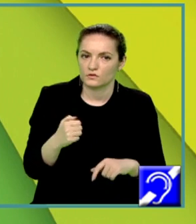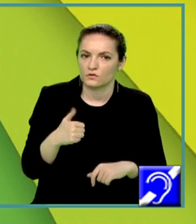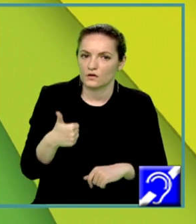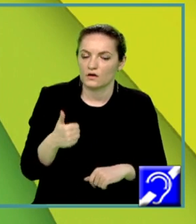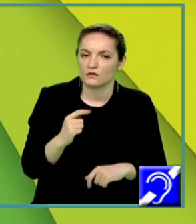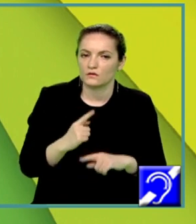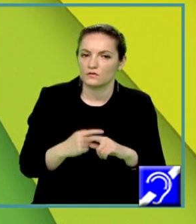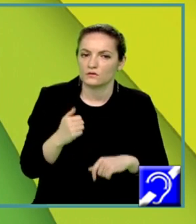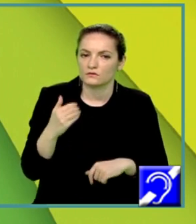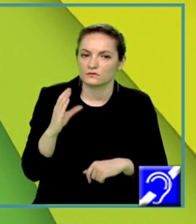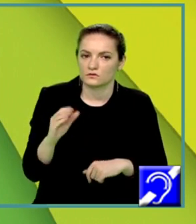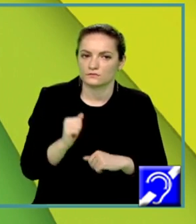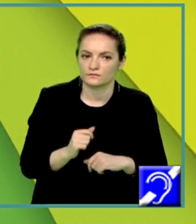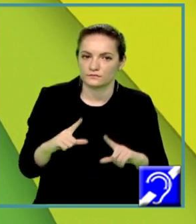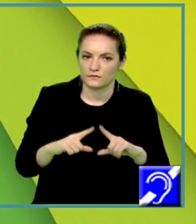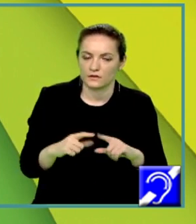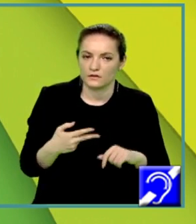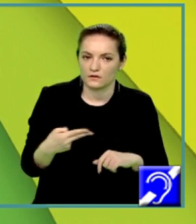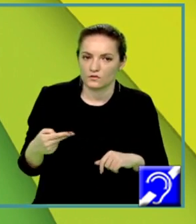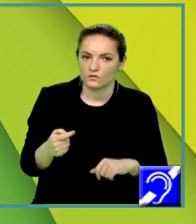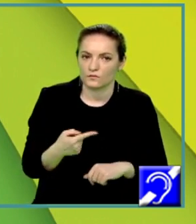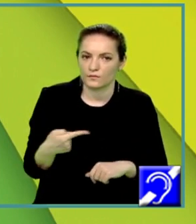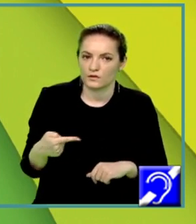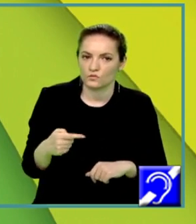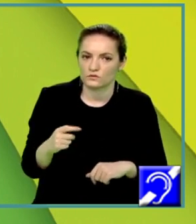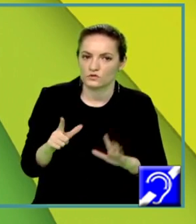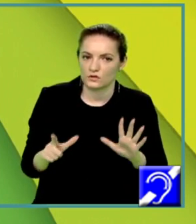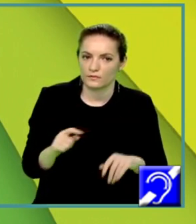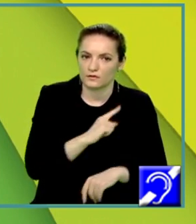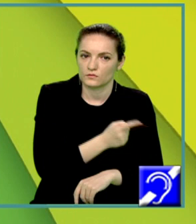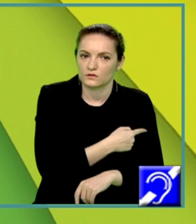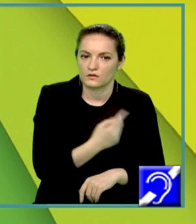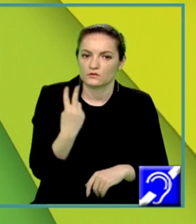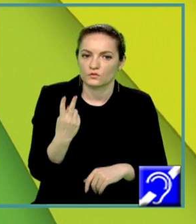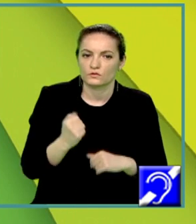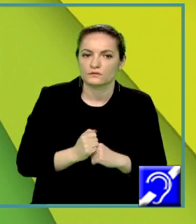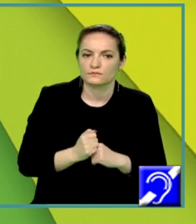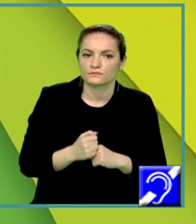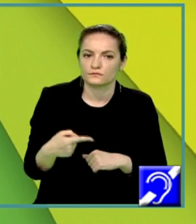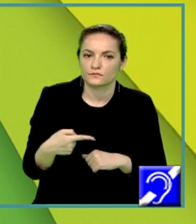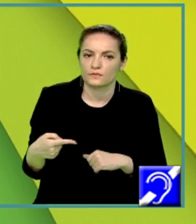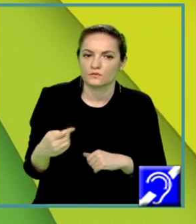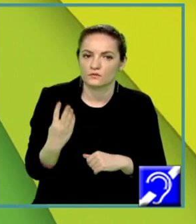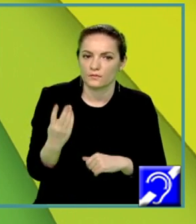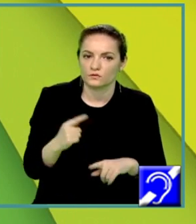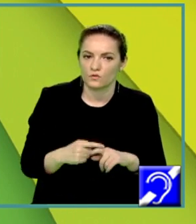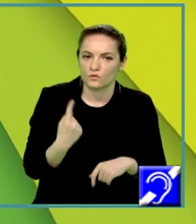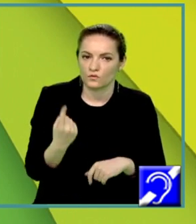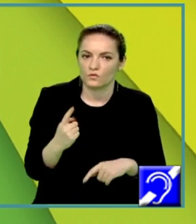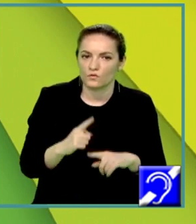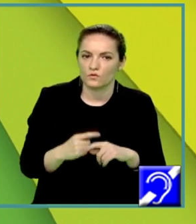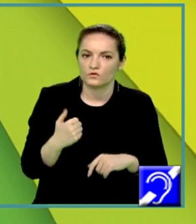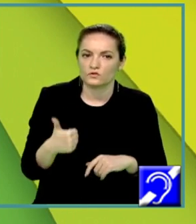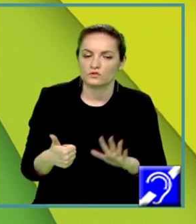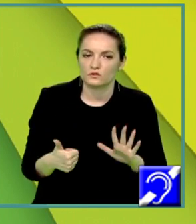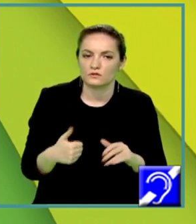de înmulțit cu c. Deci delta va fi egal cu minus 7, totul la pătrat, minus 4 ori 1 ori 6,